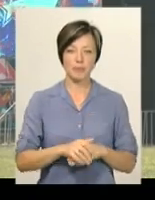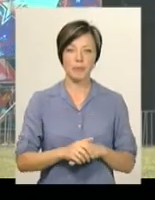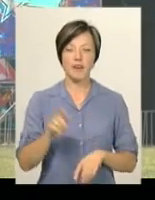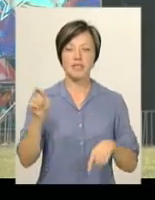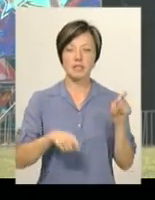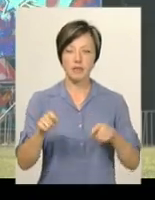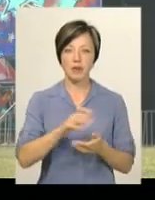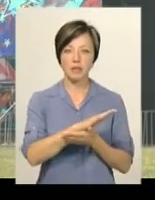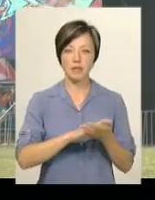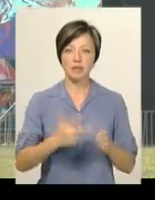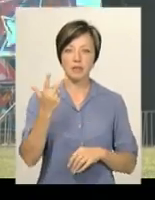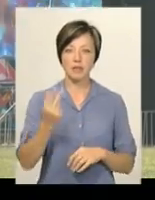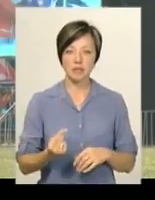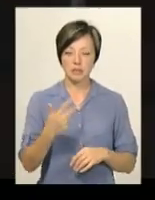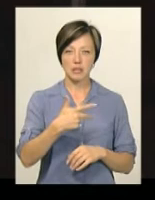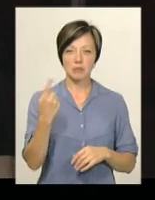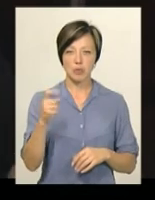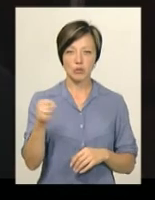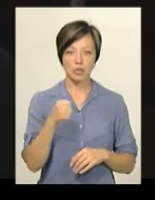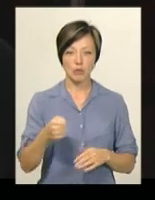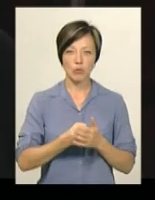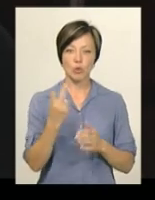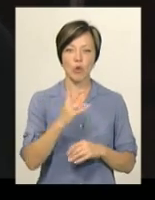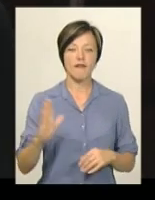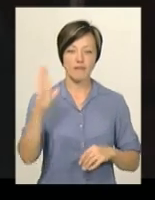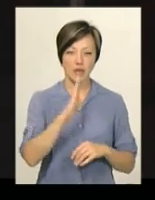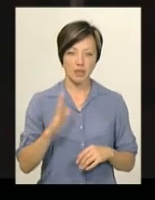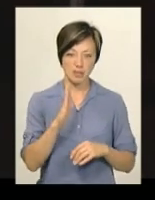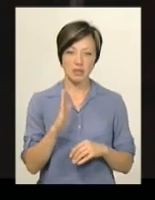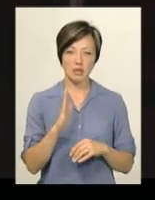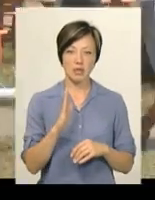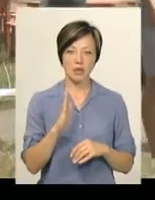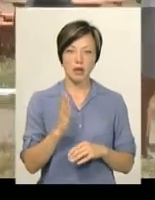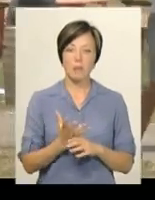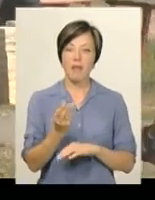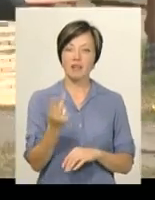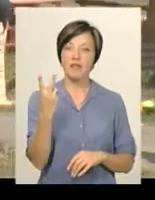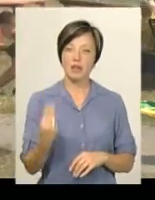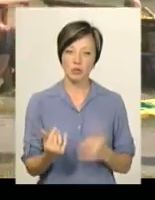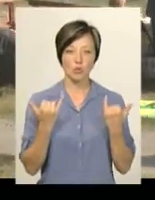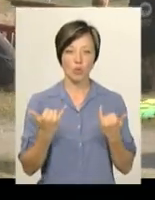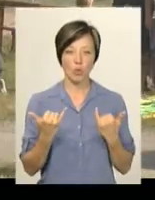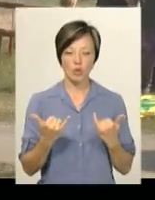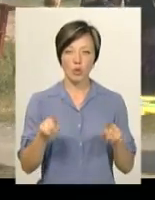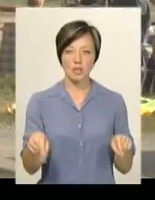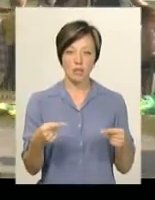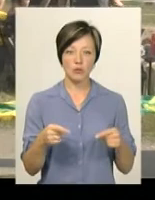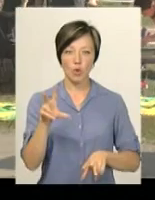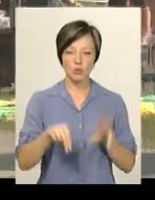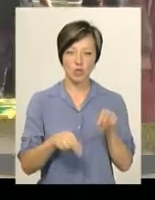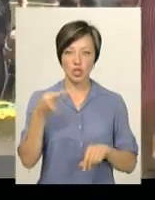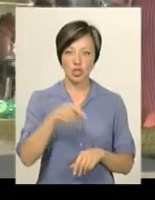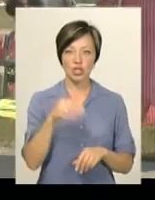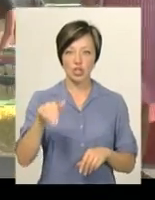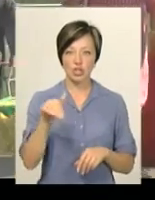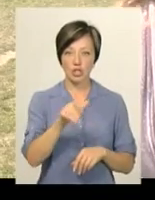Фестиваль триватиме три дні – з 31 серпня по 2 вересня. З них платними будуть два дні. Уже сьогодні організатори розраховують на